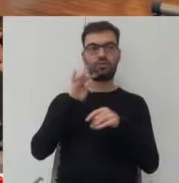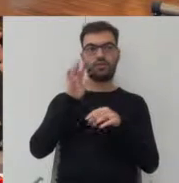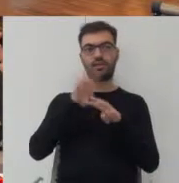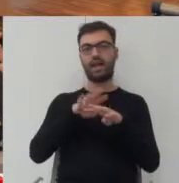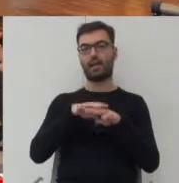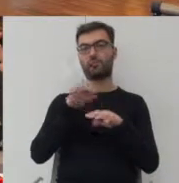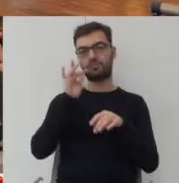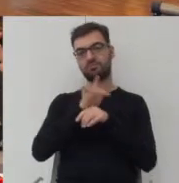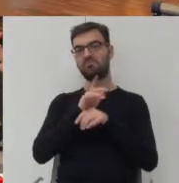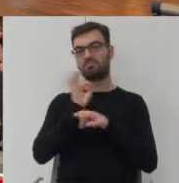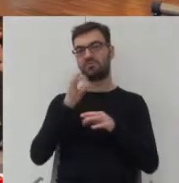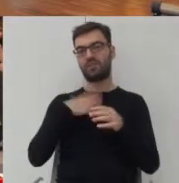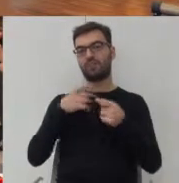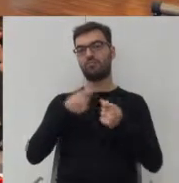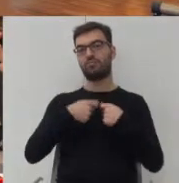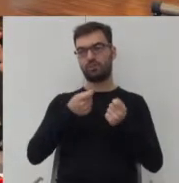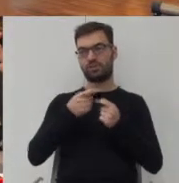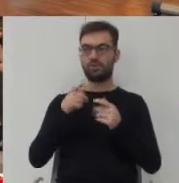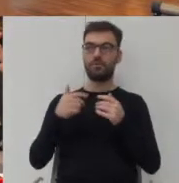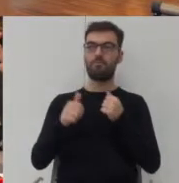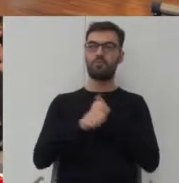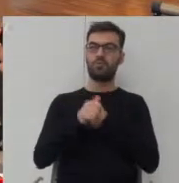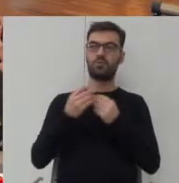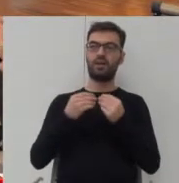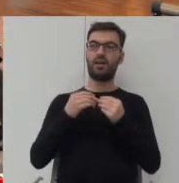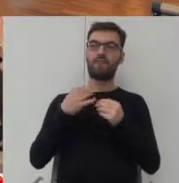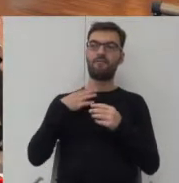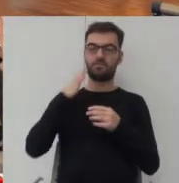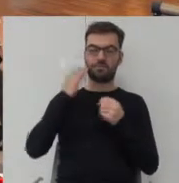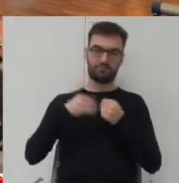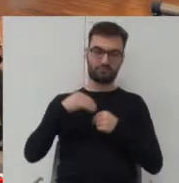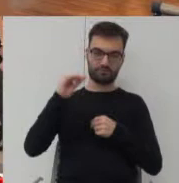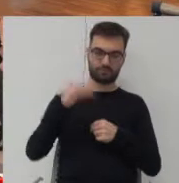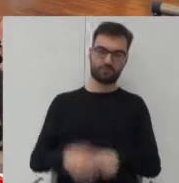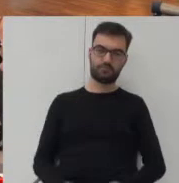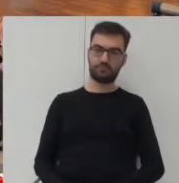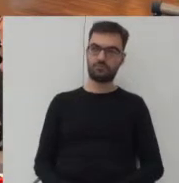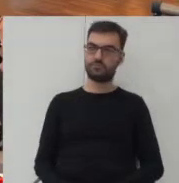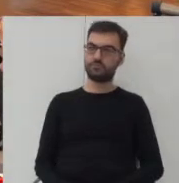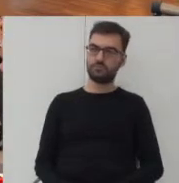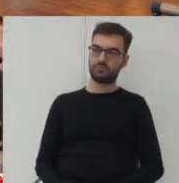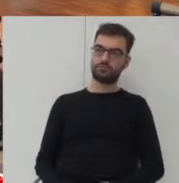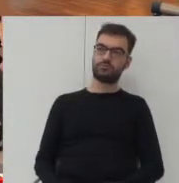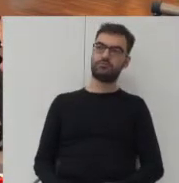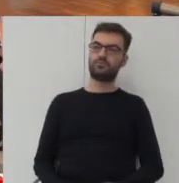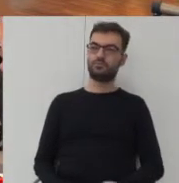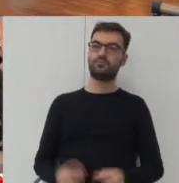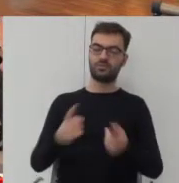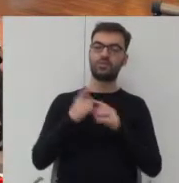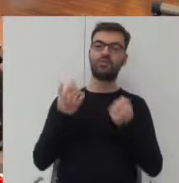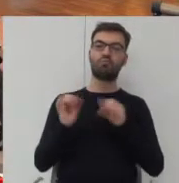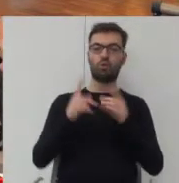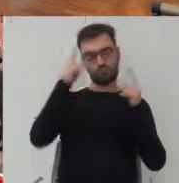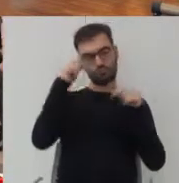handlowy wzmacniający po prostu jakby metodę przekonania jest metodą